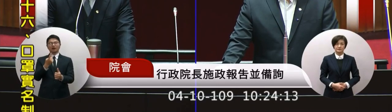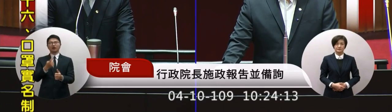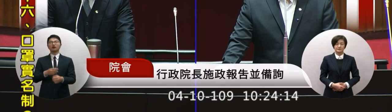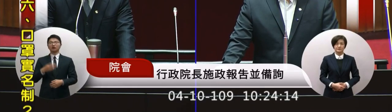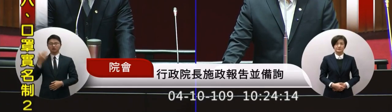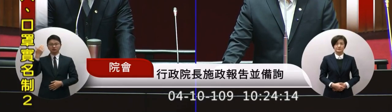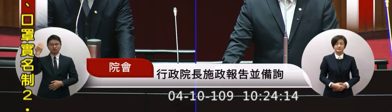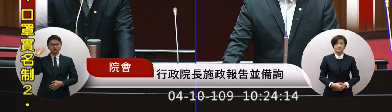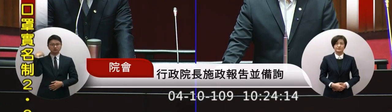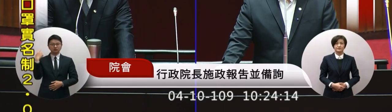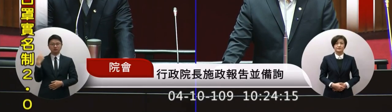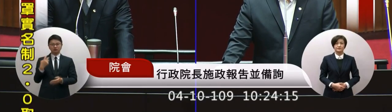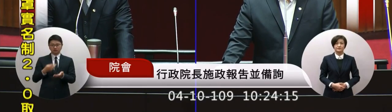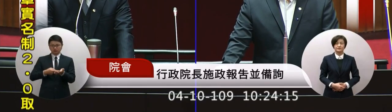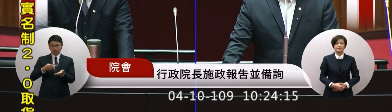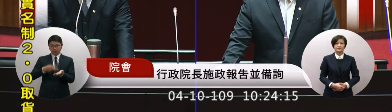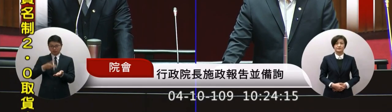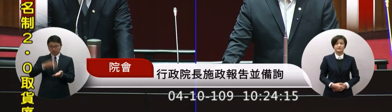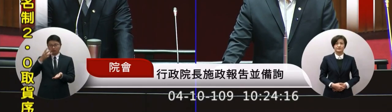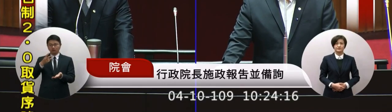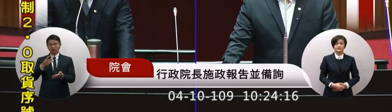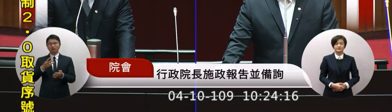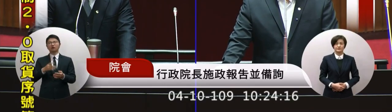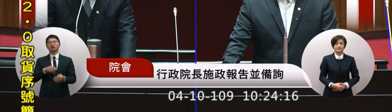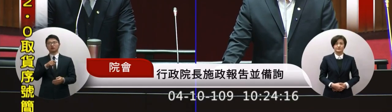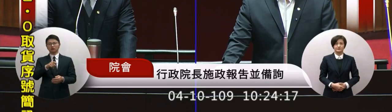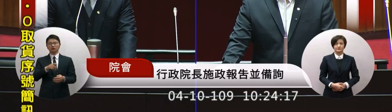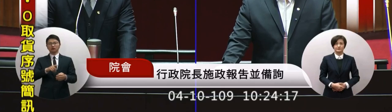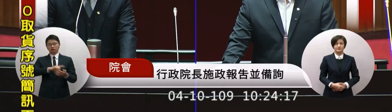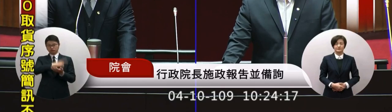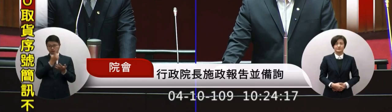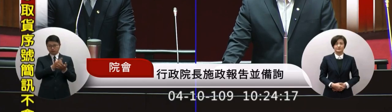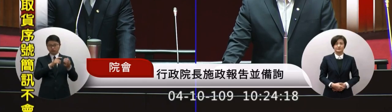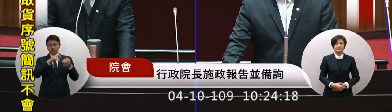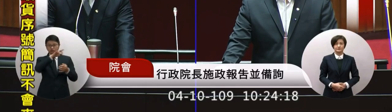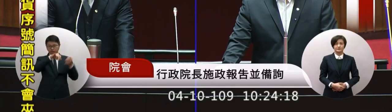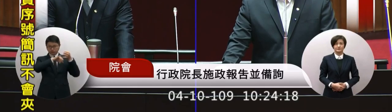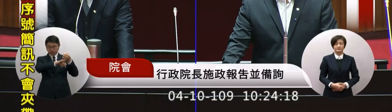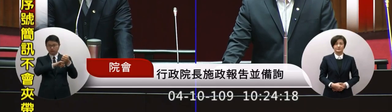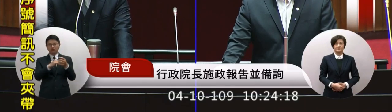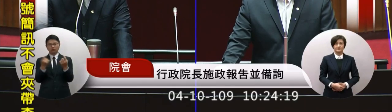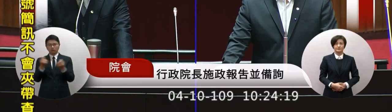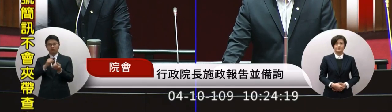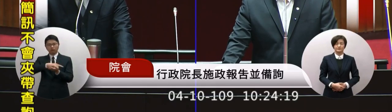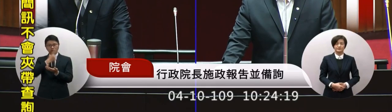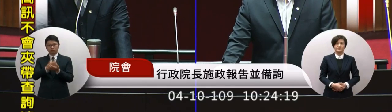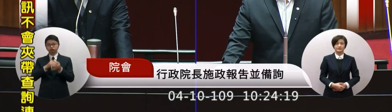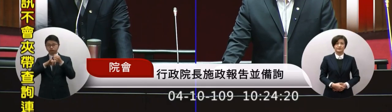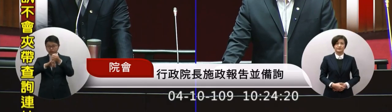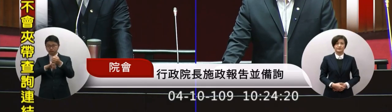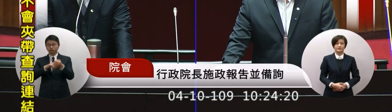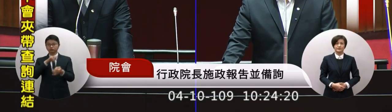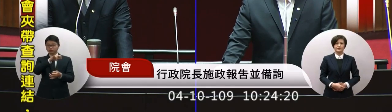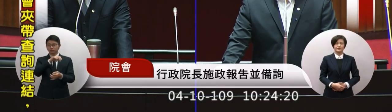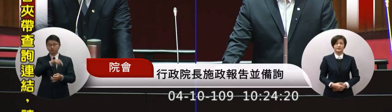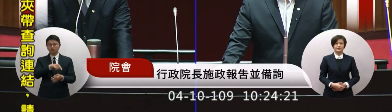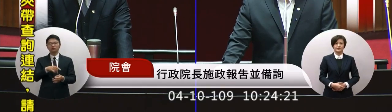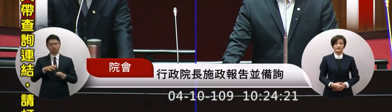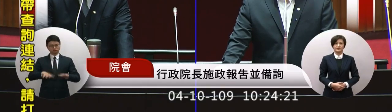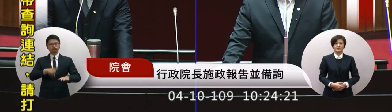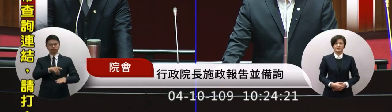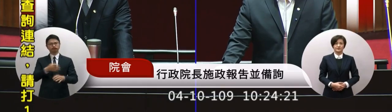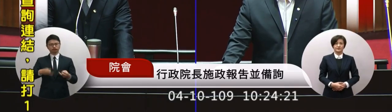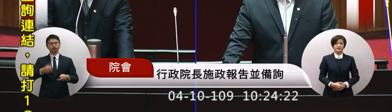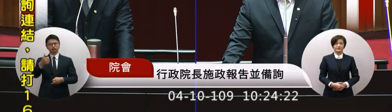已經幾次執行包機後類包機的緩台都看出效果現在